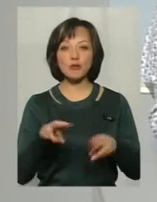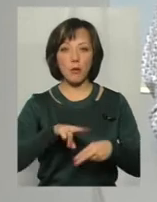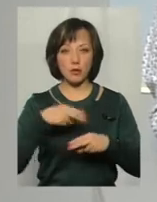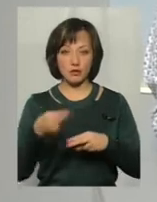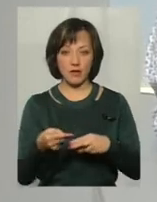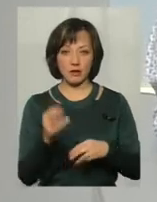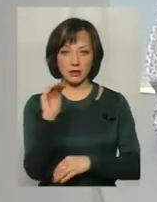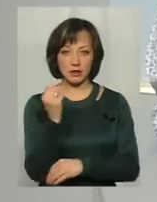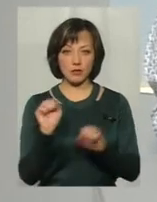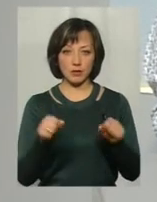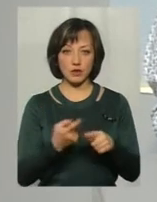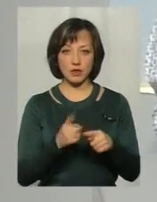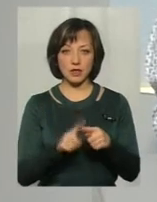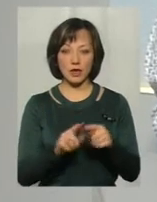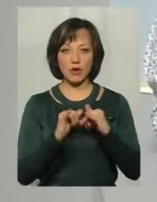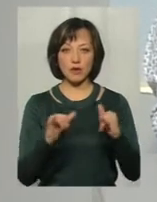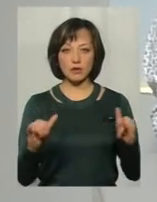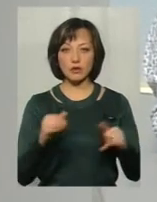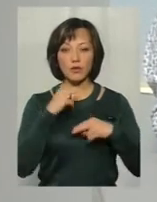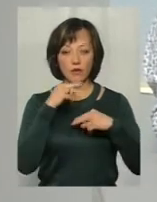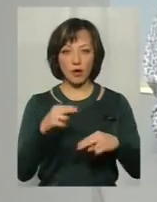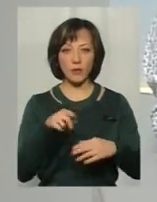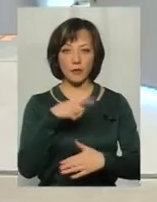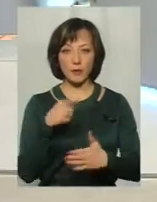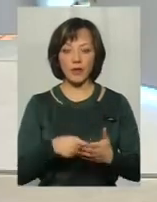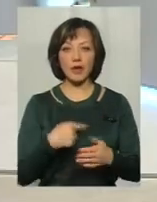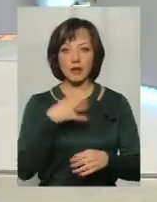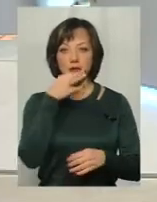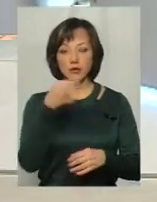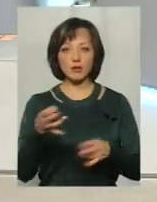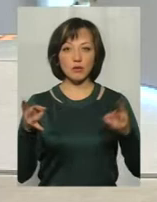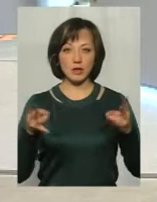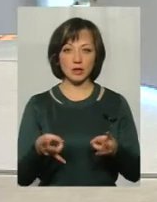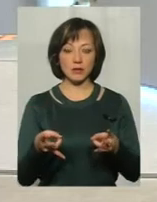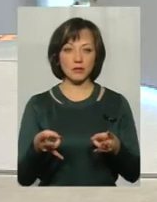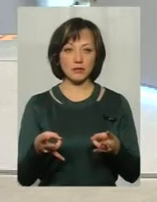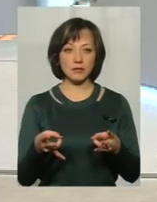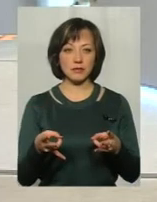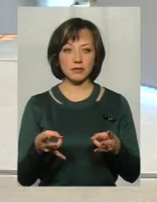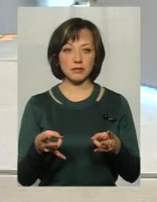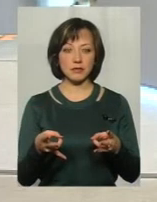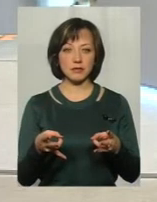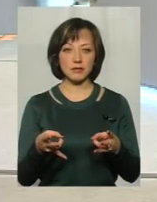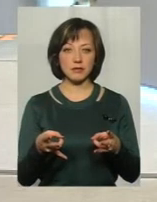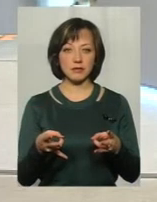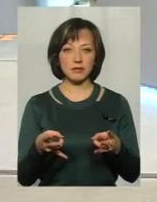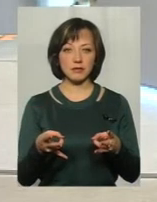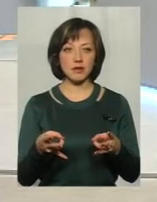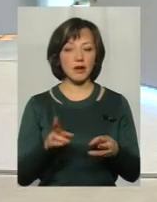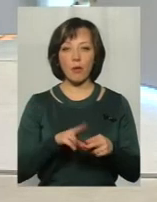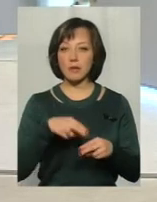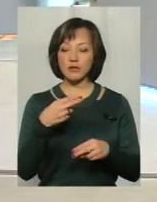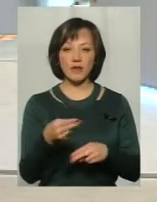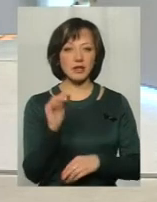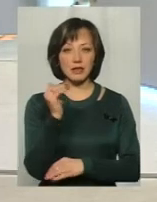можна дитині оцей розвиток і оцю увагу? Тоді я скажу, що потрібно компенсувати дитині не можна.